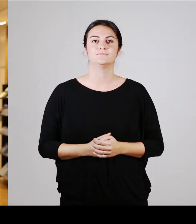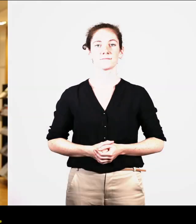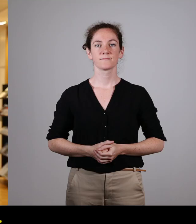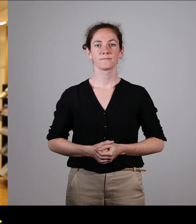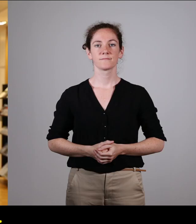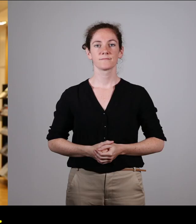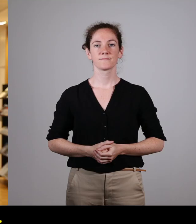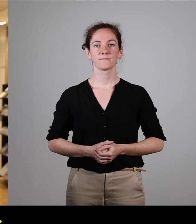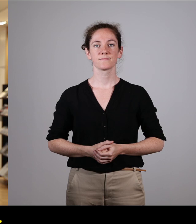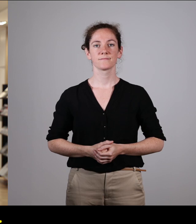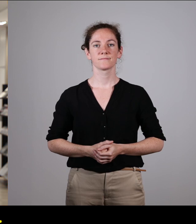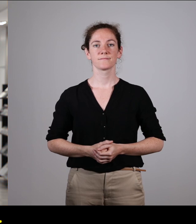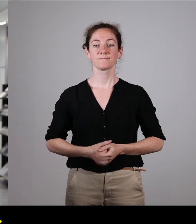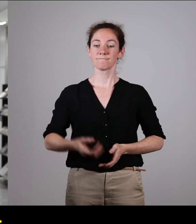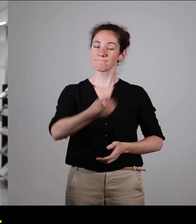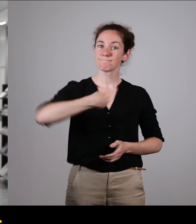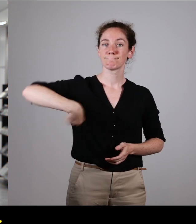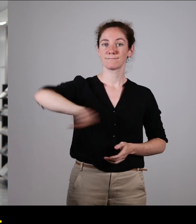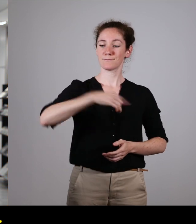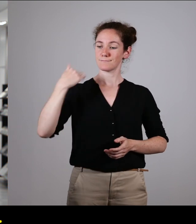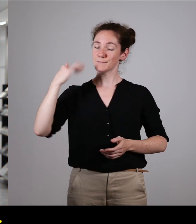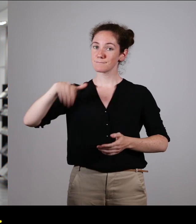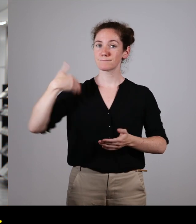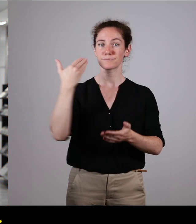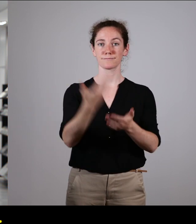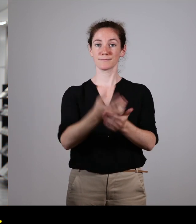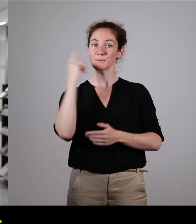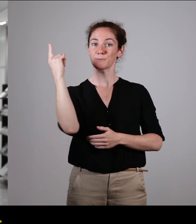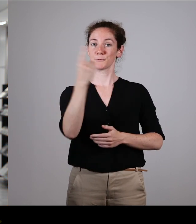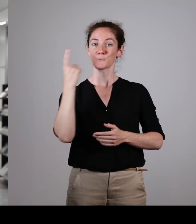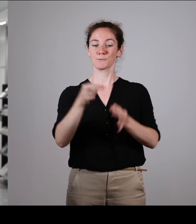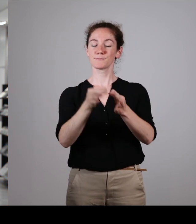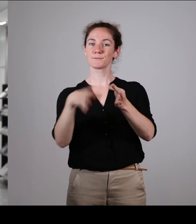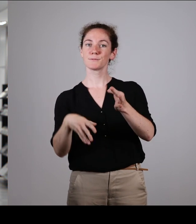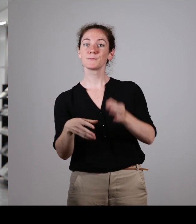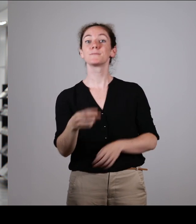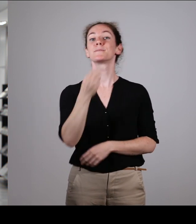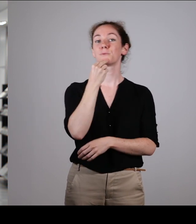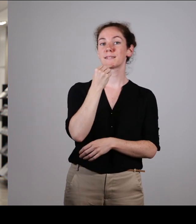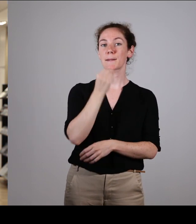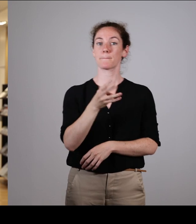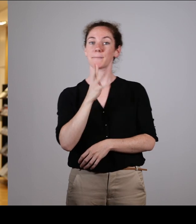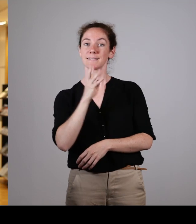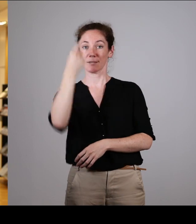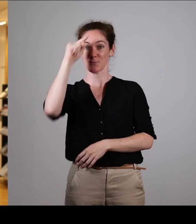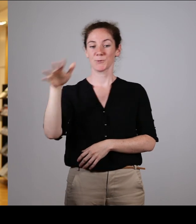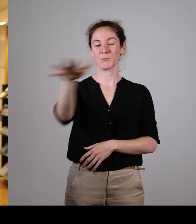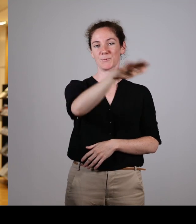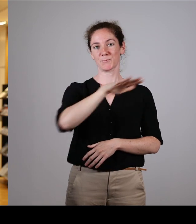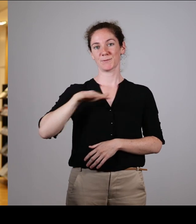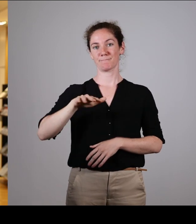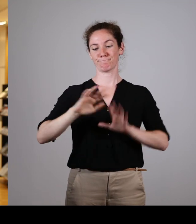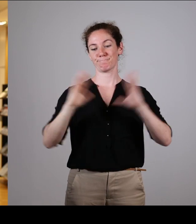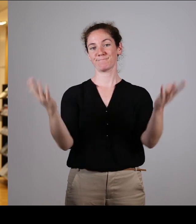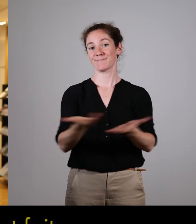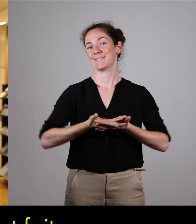Le temps, c'est un peu plus pratique et de l'accessibilité. Le temps, c'est c'est un peu la conception universelle.